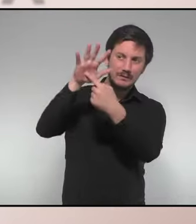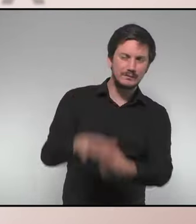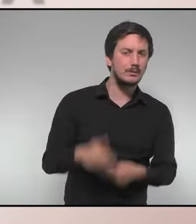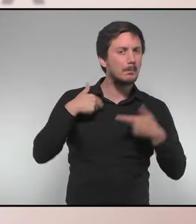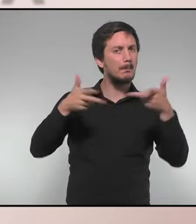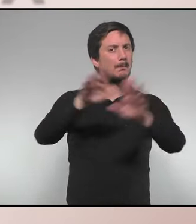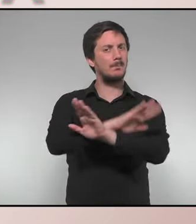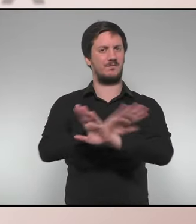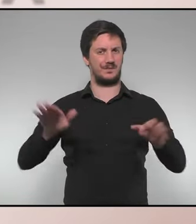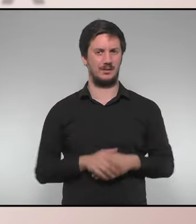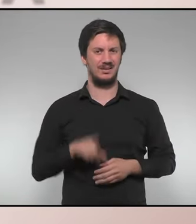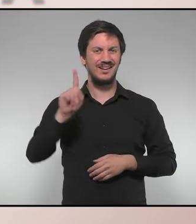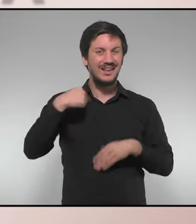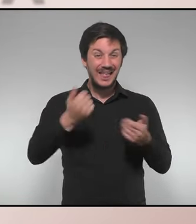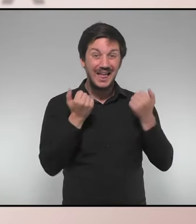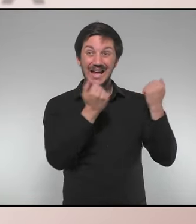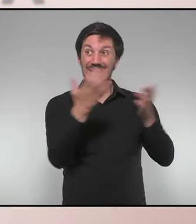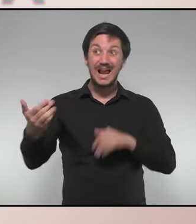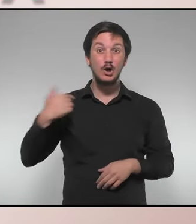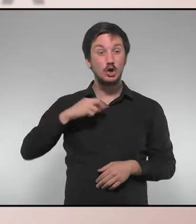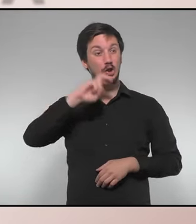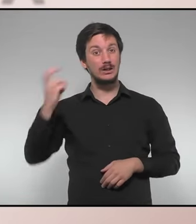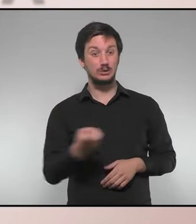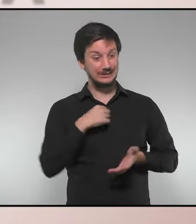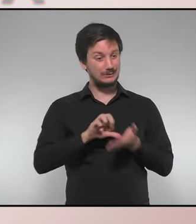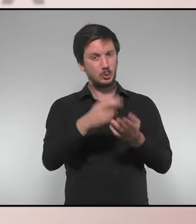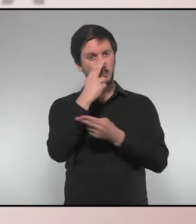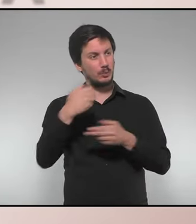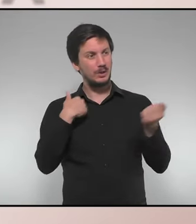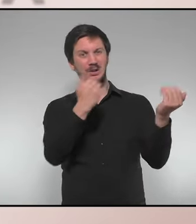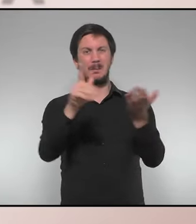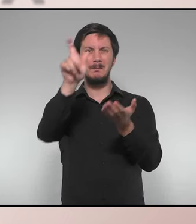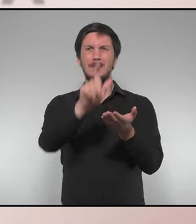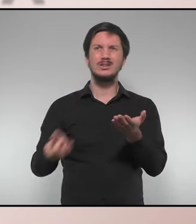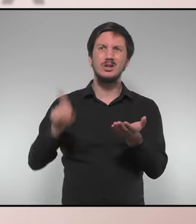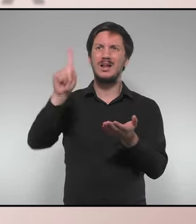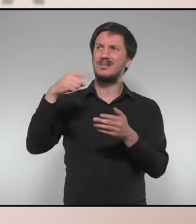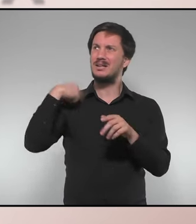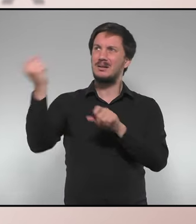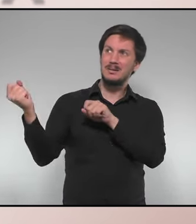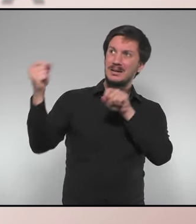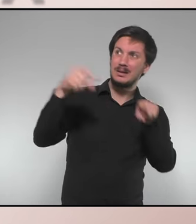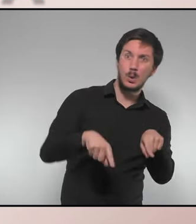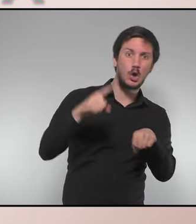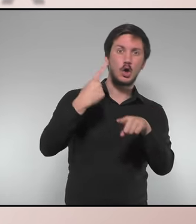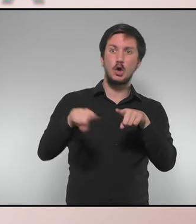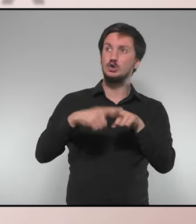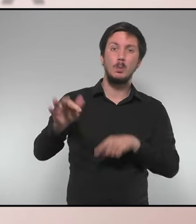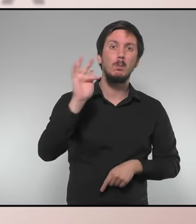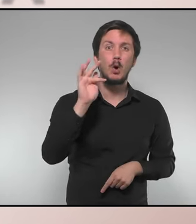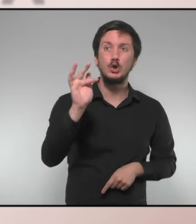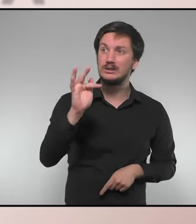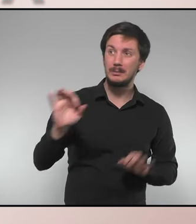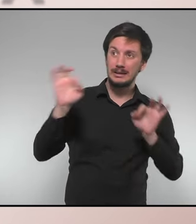no permetrem que continuïn regalant els nostres recursos i serveis públics a qui no ha vingut a contribuir positivament a la societat,